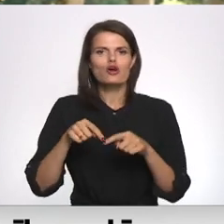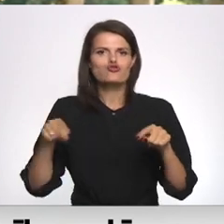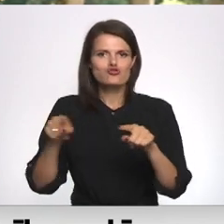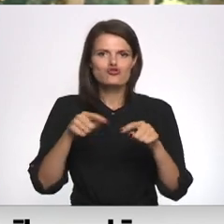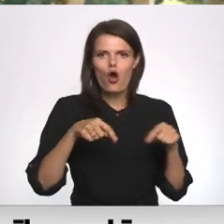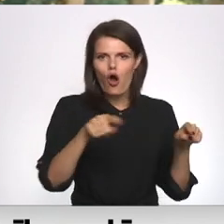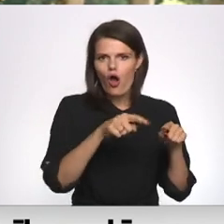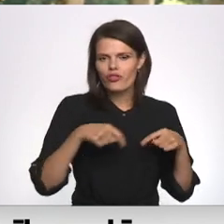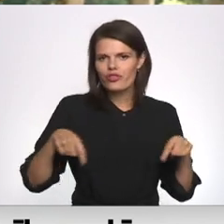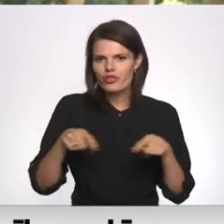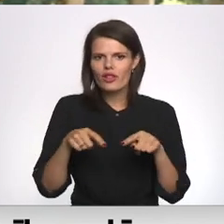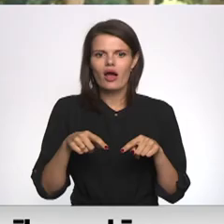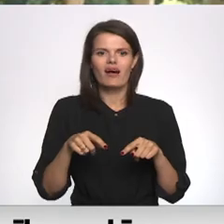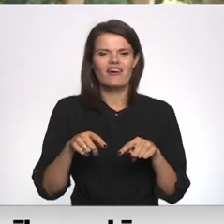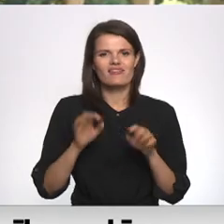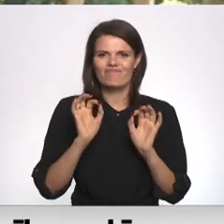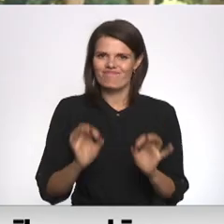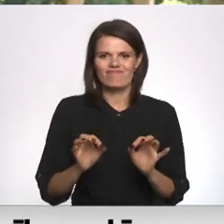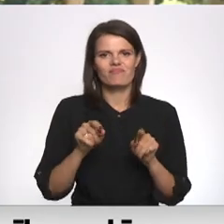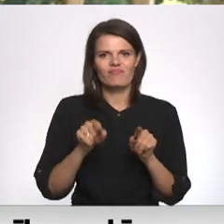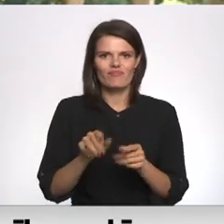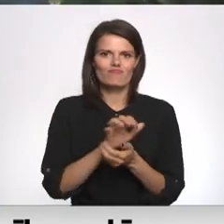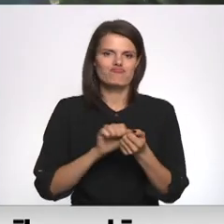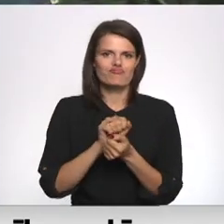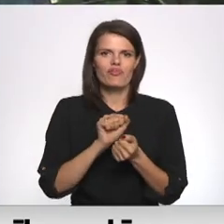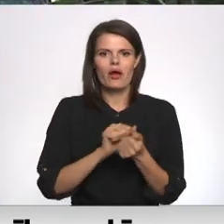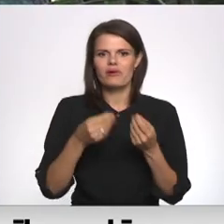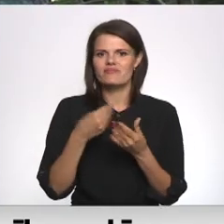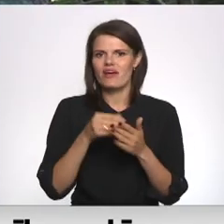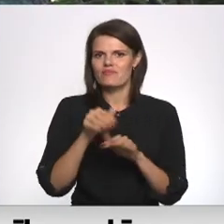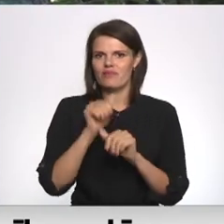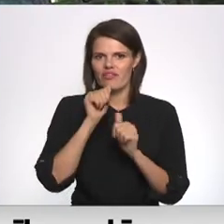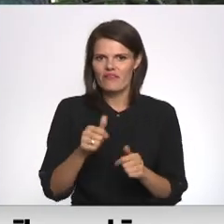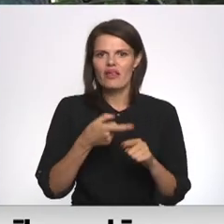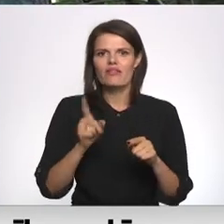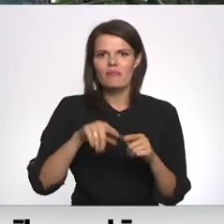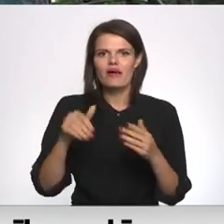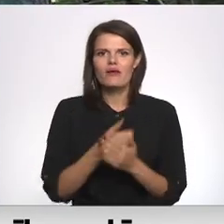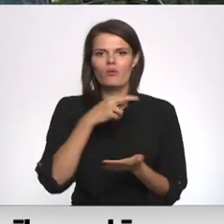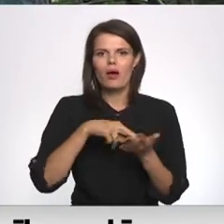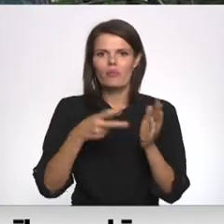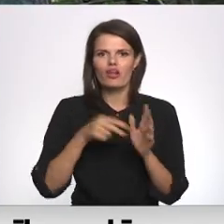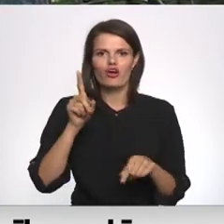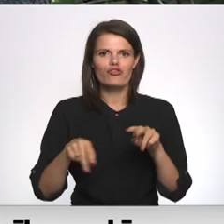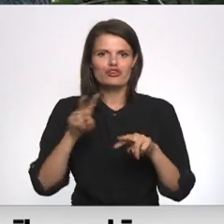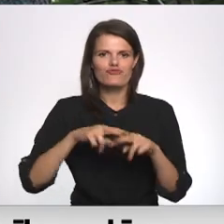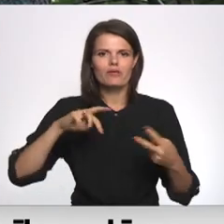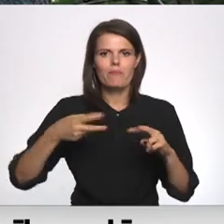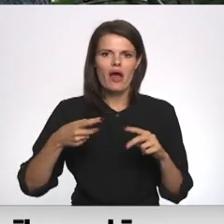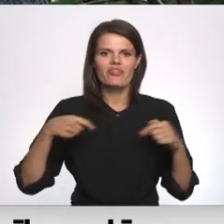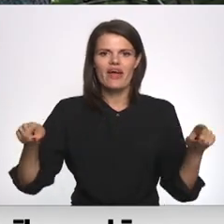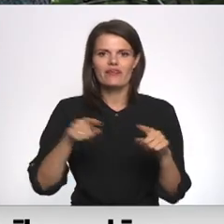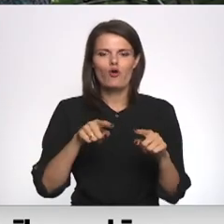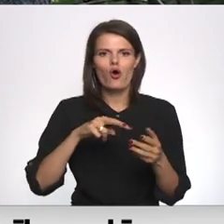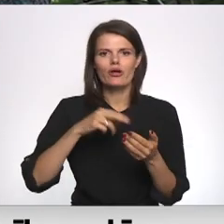zonās ir bijis tāds, kas neveicina šo dabas vērtību saglabāšanu. Tāpēc arī jaunajā plānā vietām paredzēts mainīt teritoriju